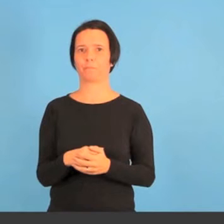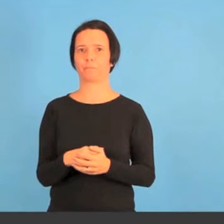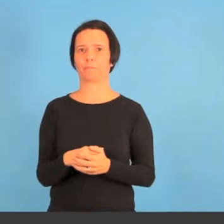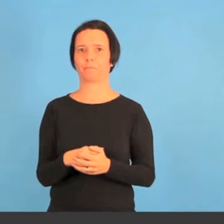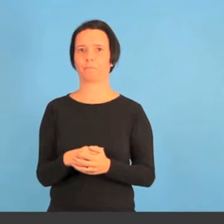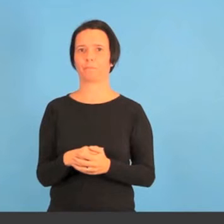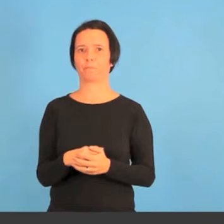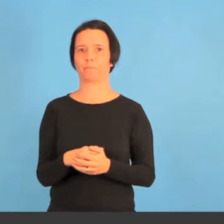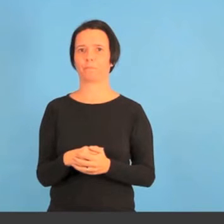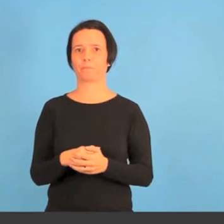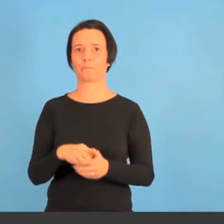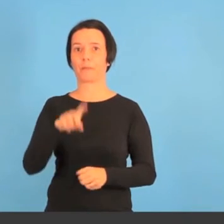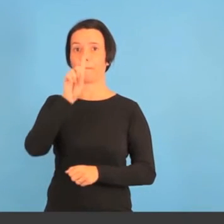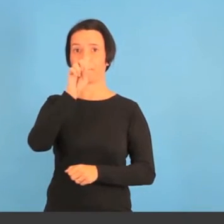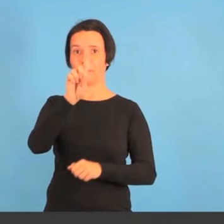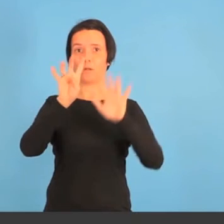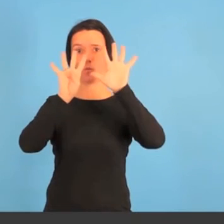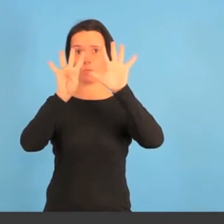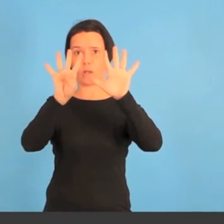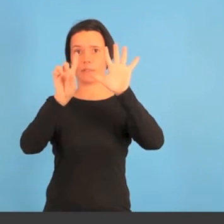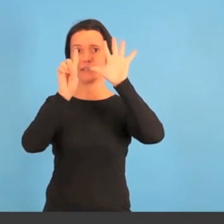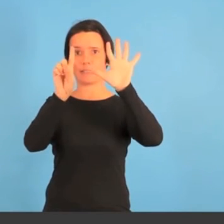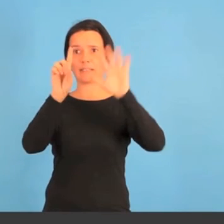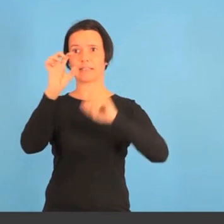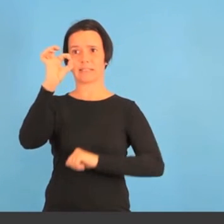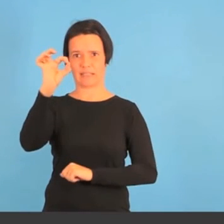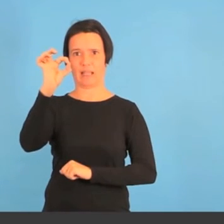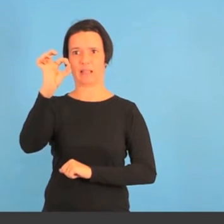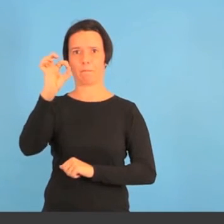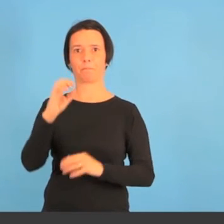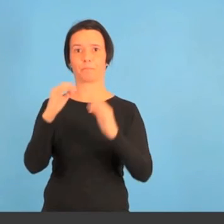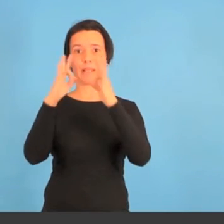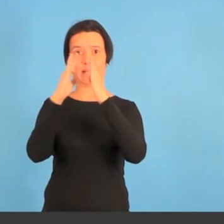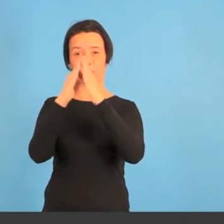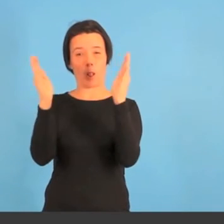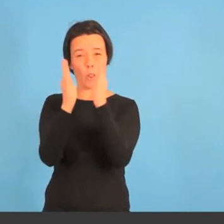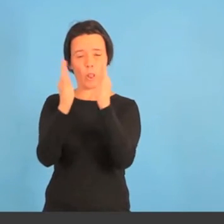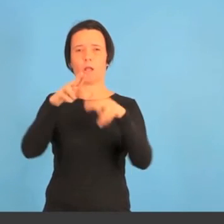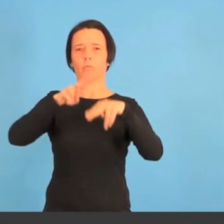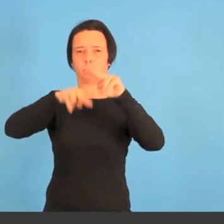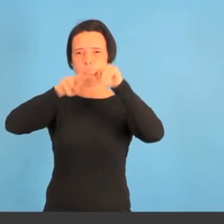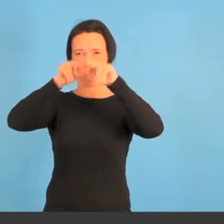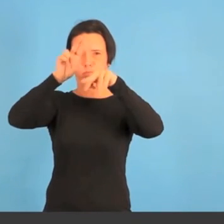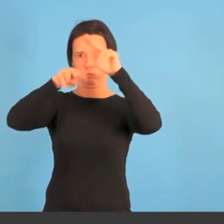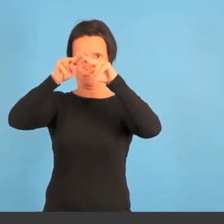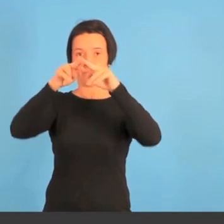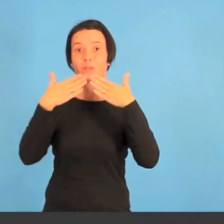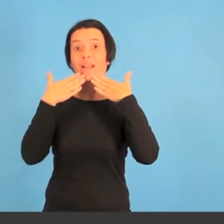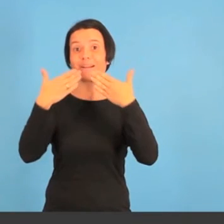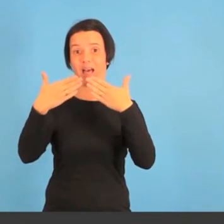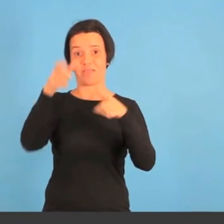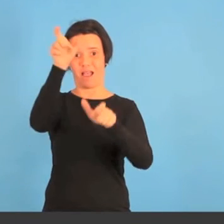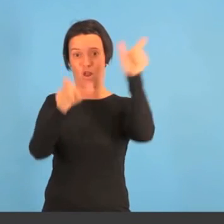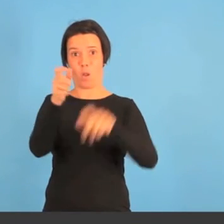en su honor. Fue construida en 1960 gracias a las donaciones de los propios